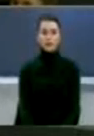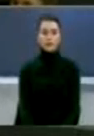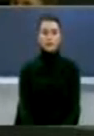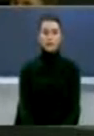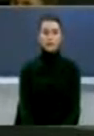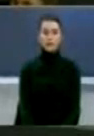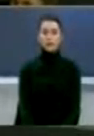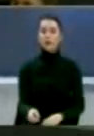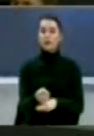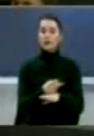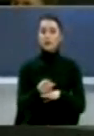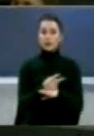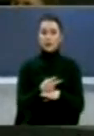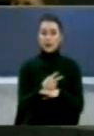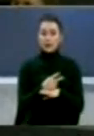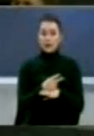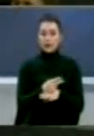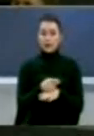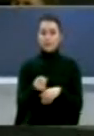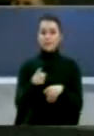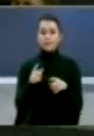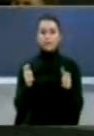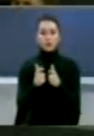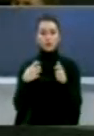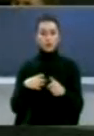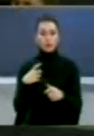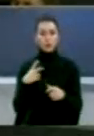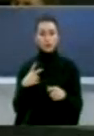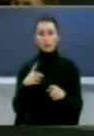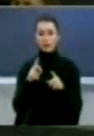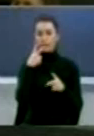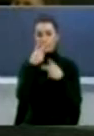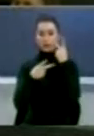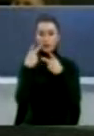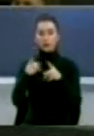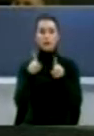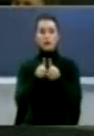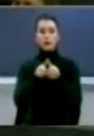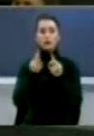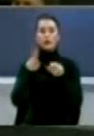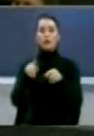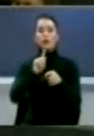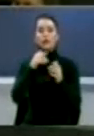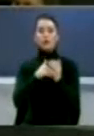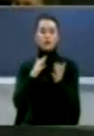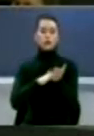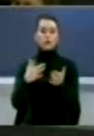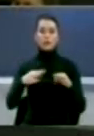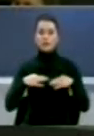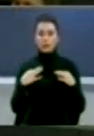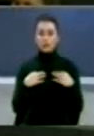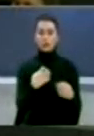Shtetit social, si pas alternativës, qeverisë, televizjet dhe dëndosje Nuk mund të jetësot pa strukturen ligjore nga fusha shëndësis dhe